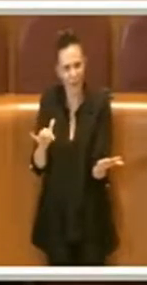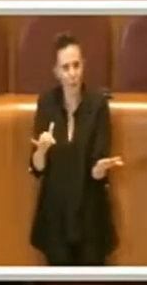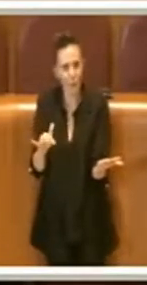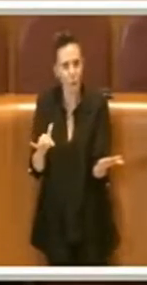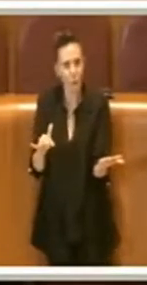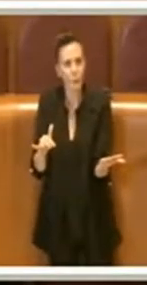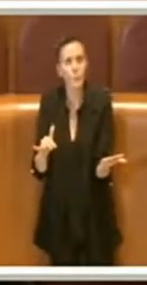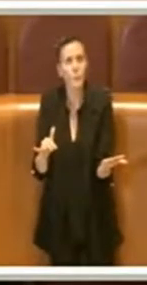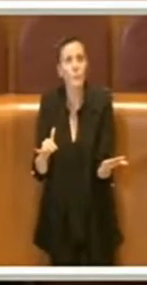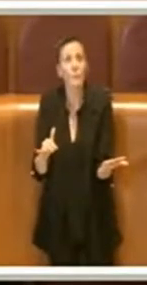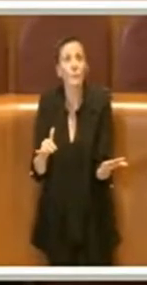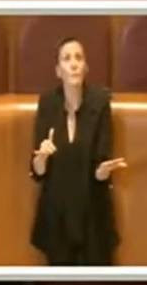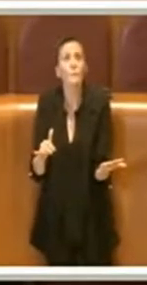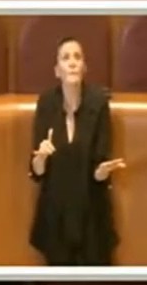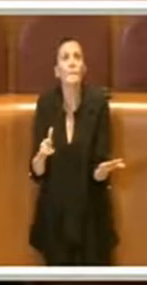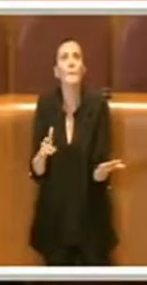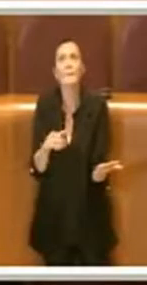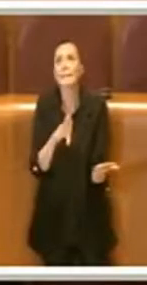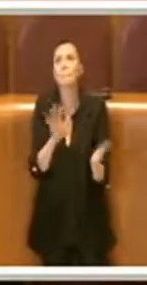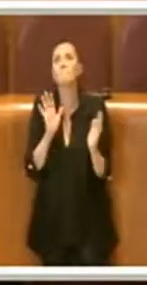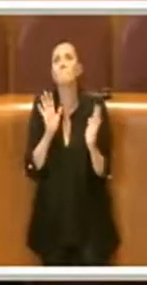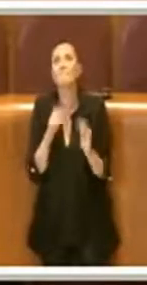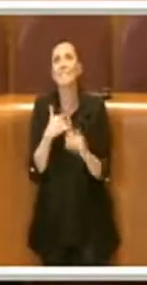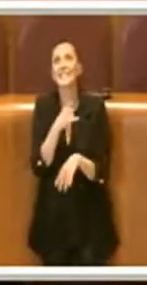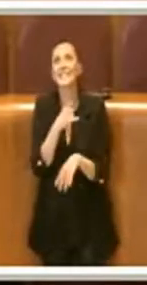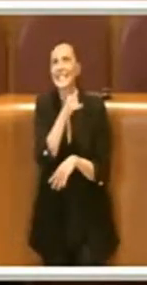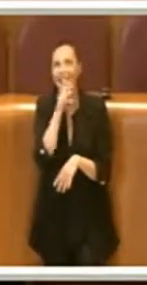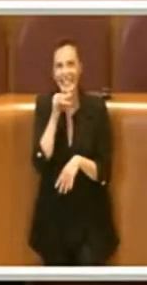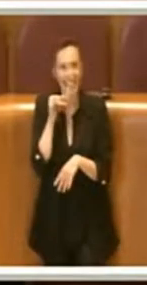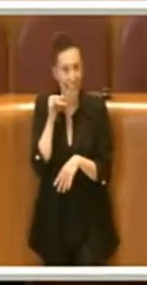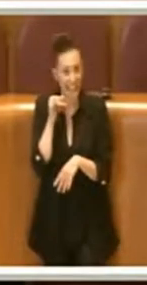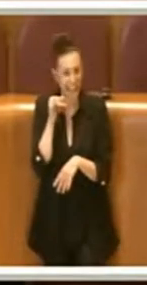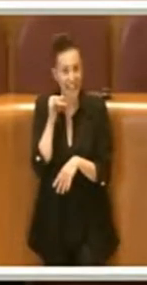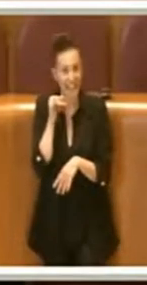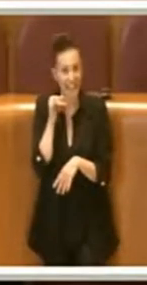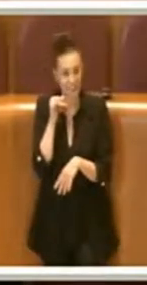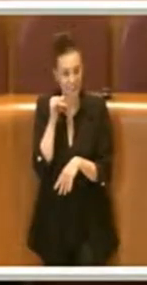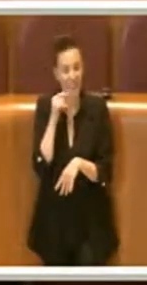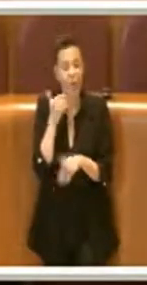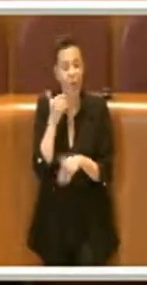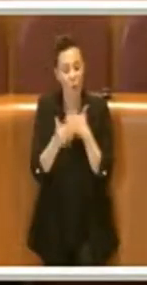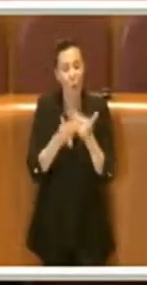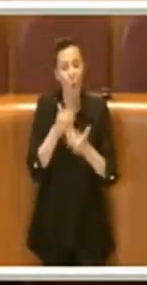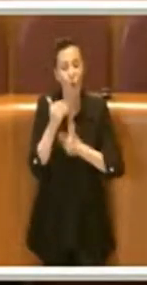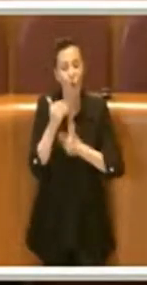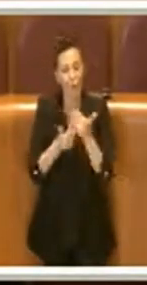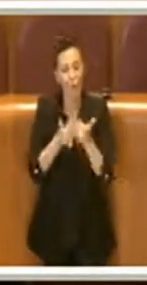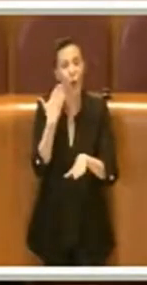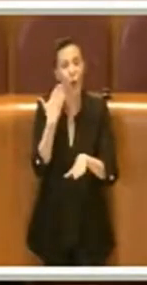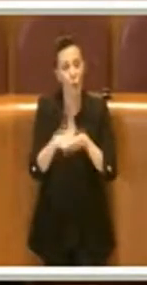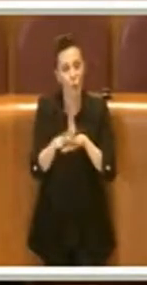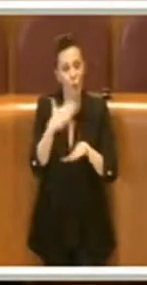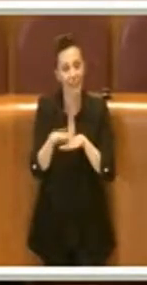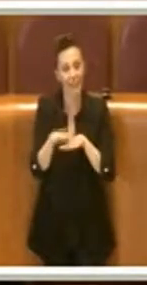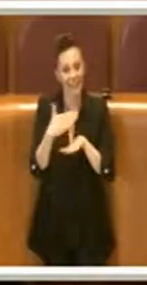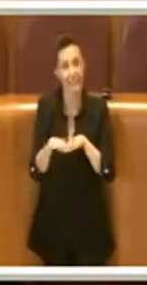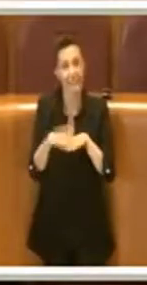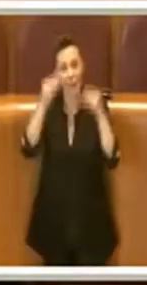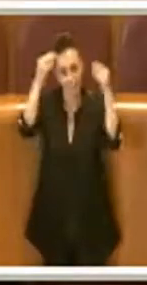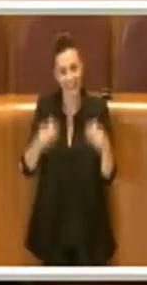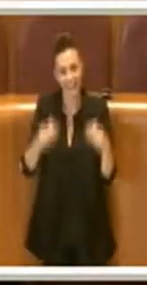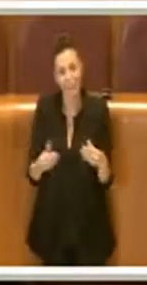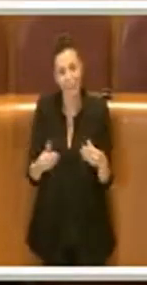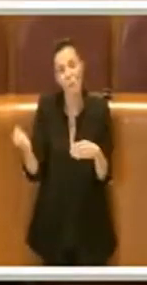che sia necessario continuare a utilizzare la piattaforma almeno per qualche altra settimana.